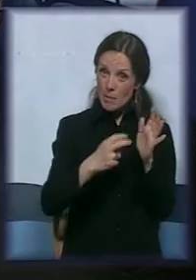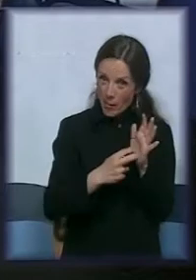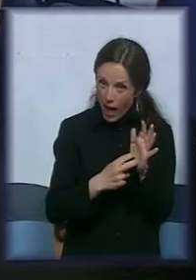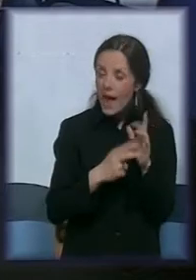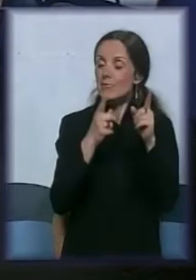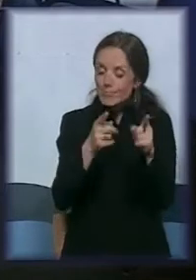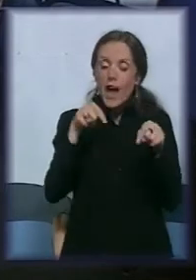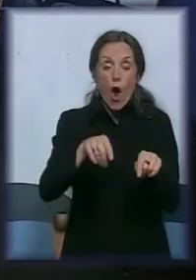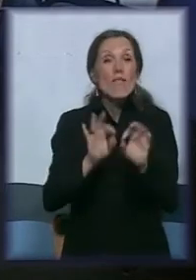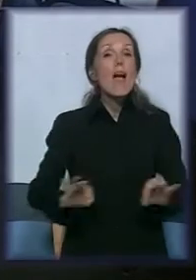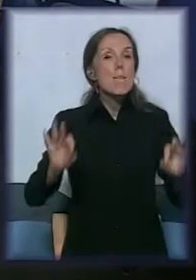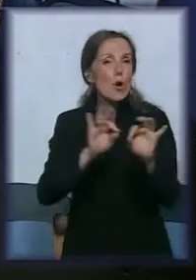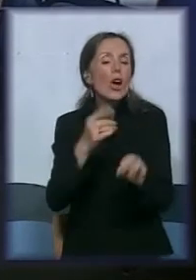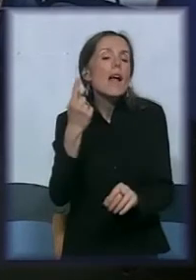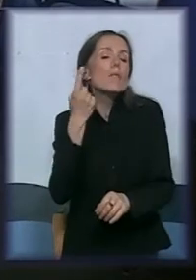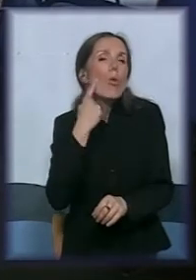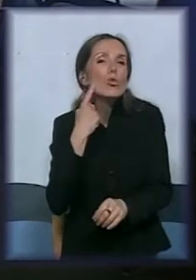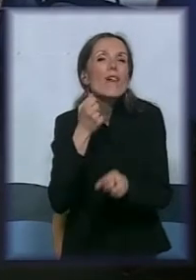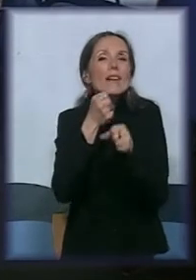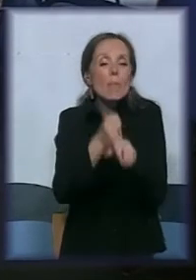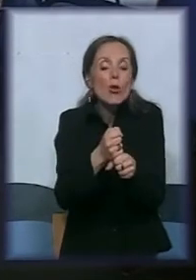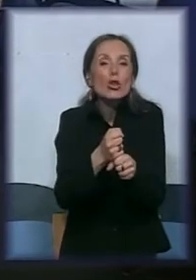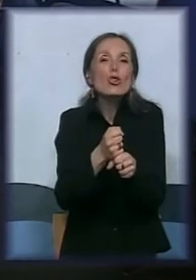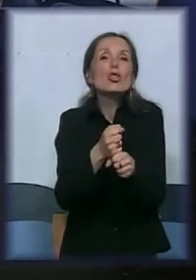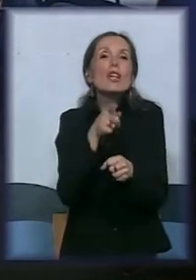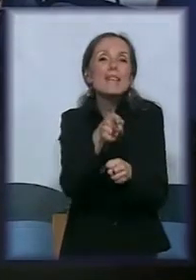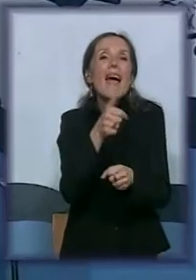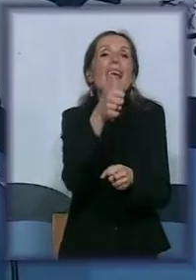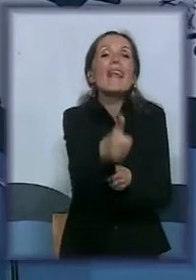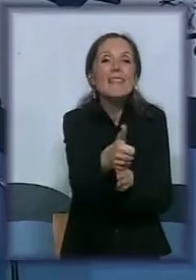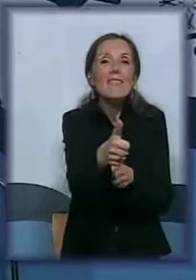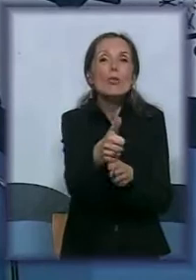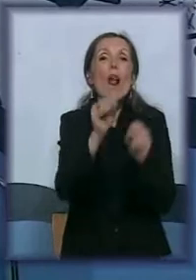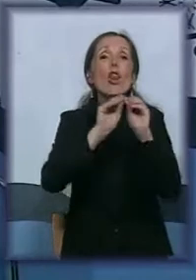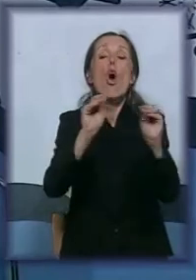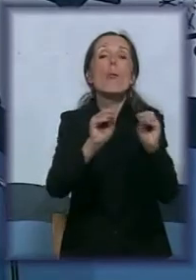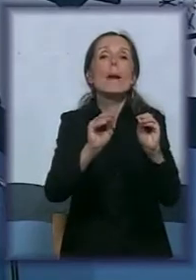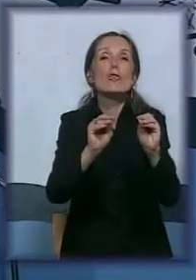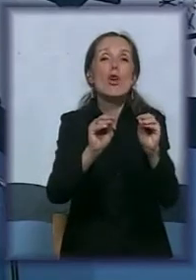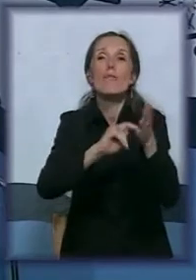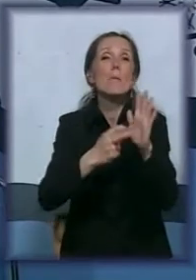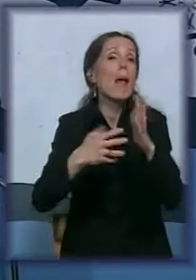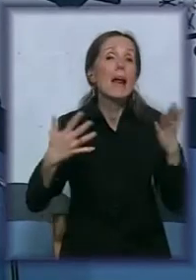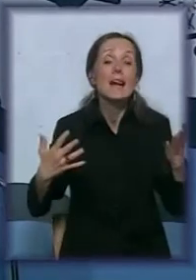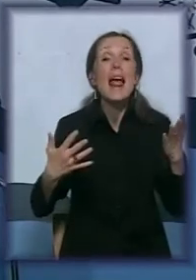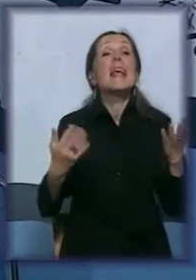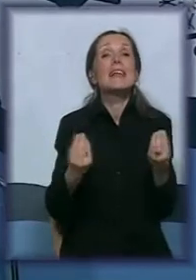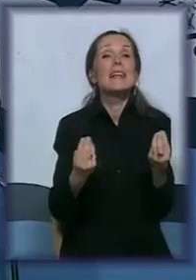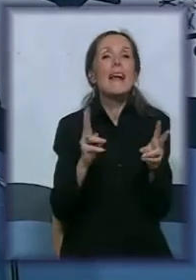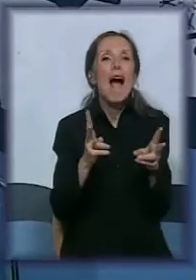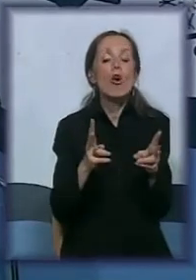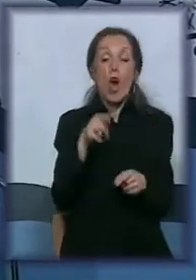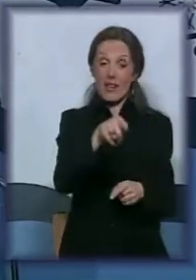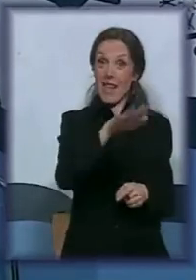podrži taj individualni obrazovni plan kroz toga što se ta deca još individualno,